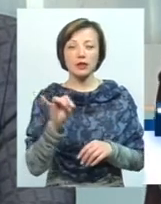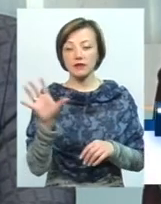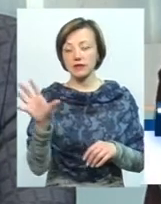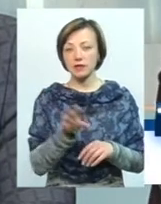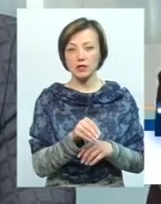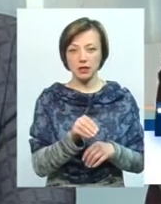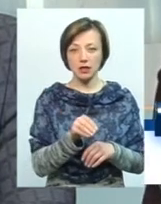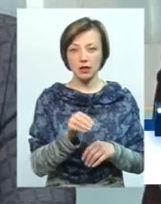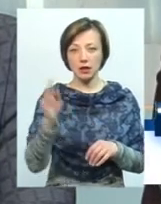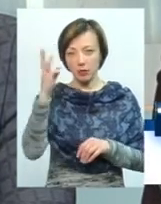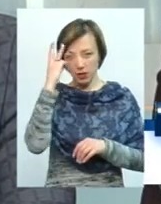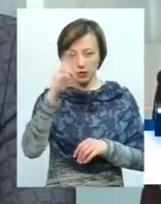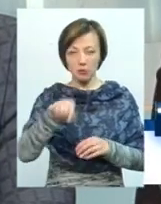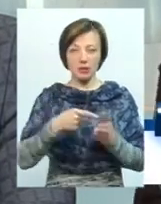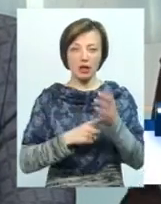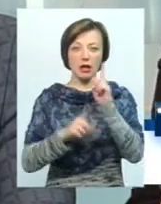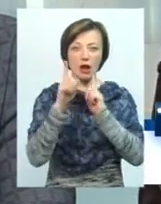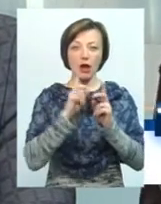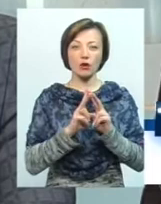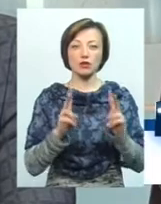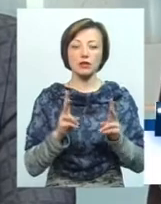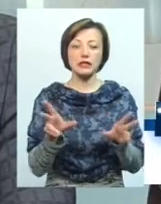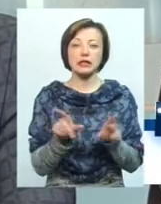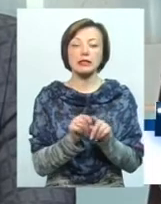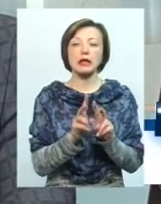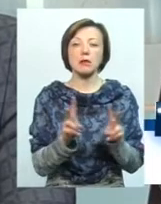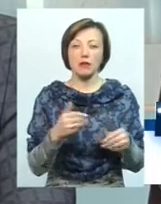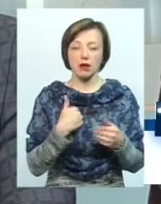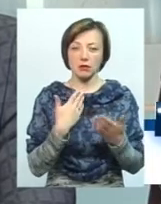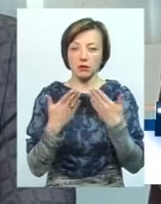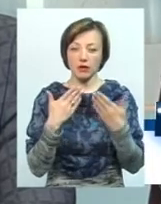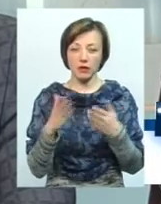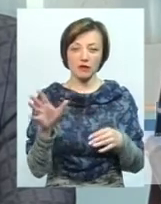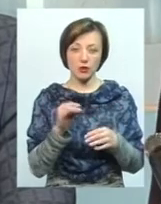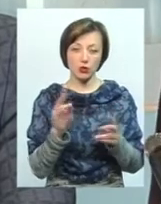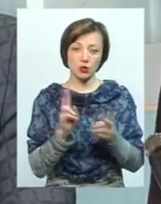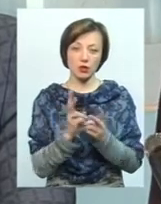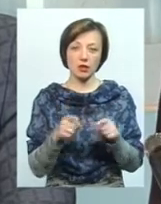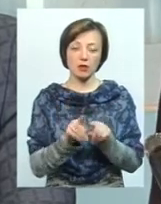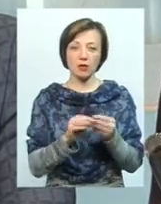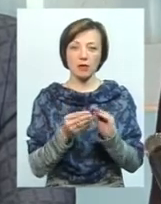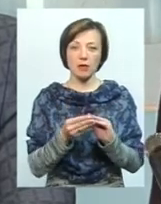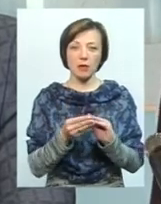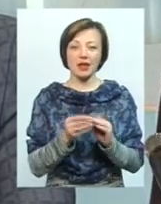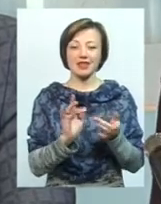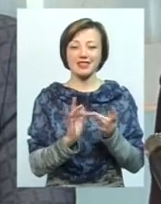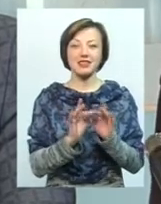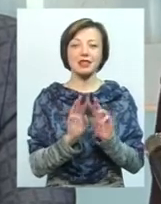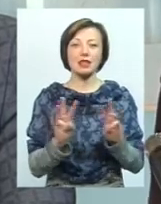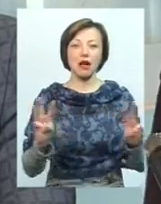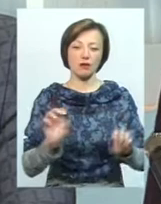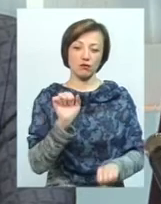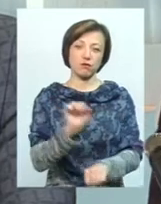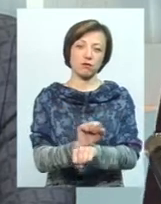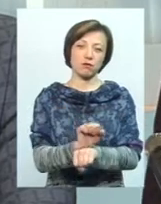всі в Хмельницькій міській раді, хто, бо я спілкувався, всі стикнулися з тим, що сайт висить. Ми не могли зайти,